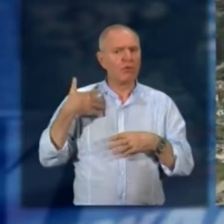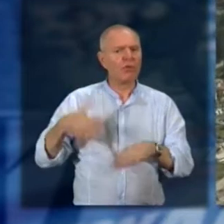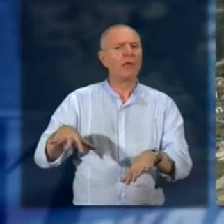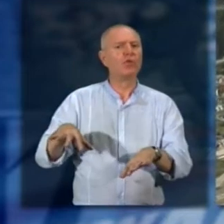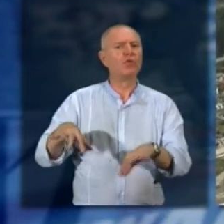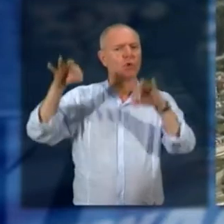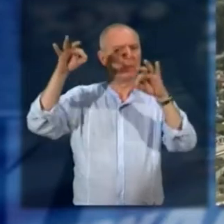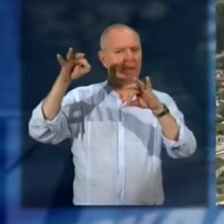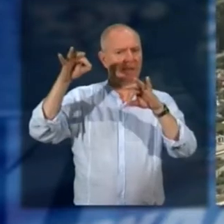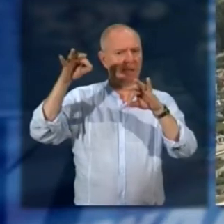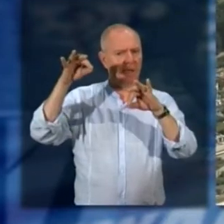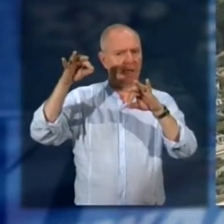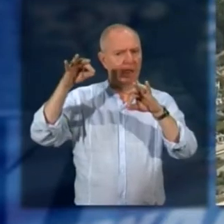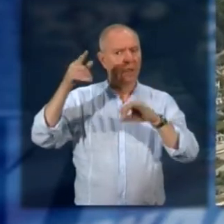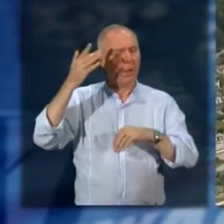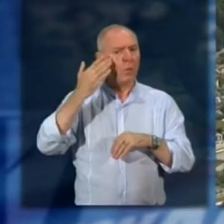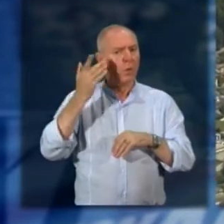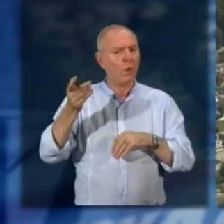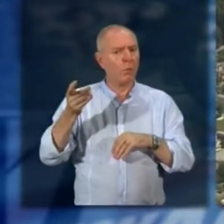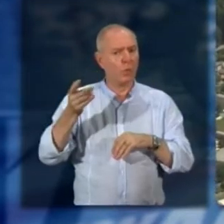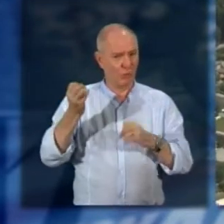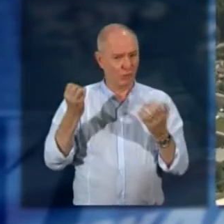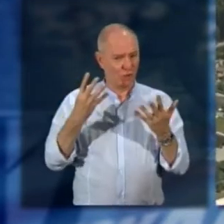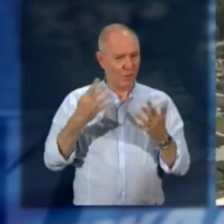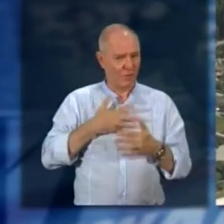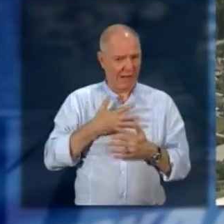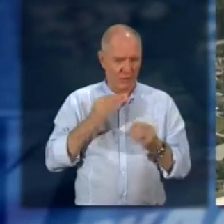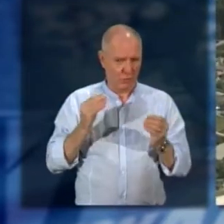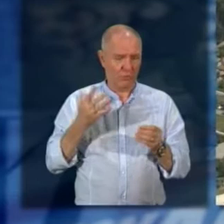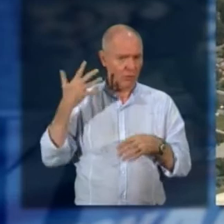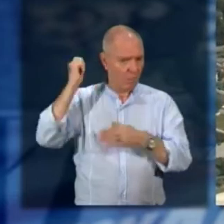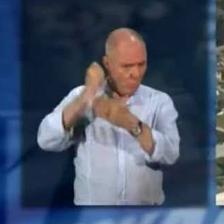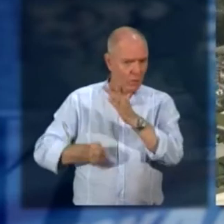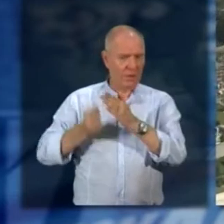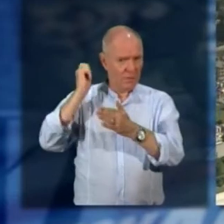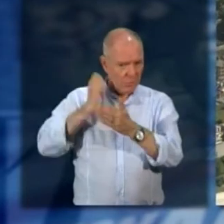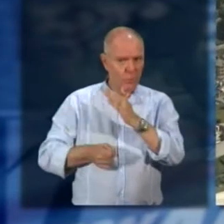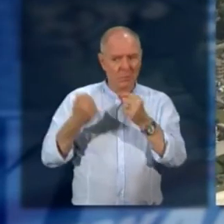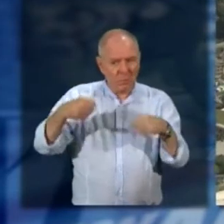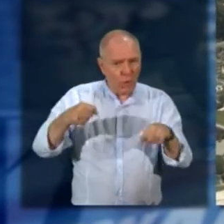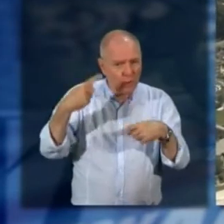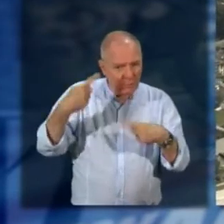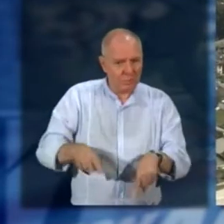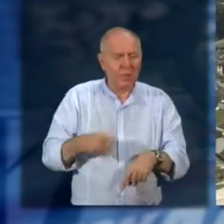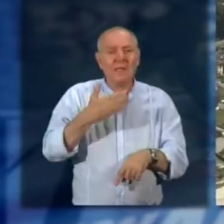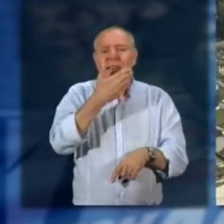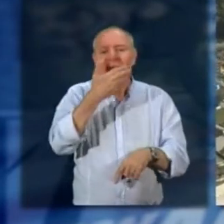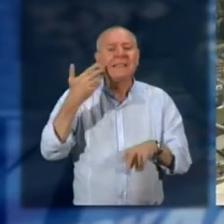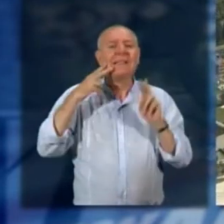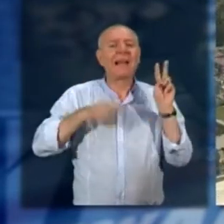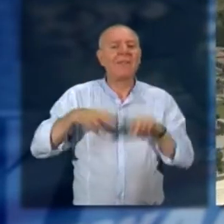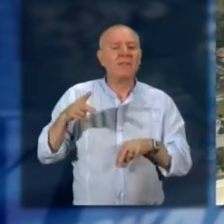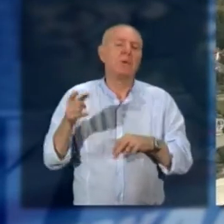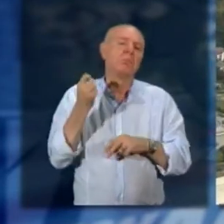subito. Il giovane recidivo perché circa un mese prima era stato controllato e sanzionato sempre alla guida dello stesso scooter perché privo della revisione